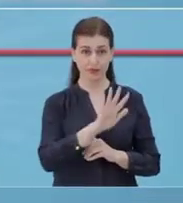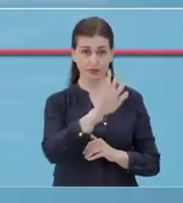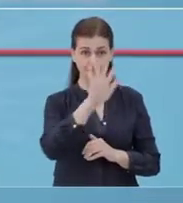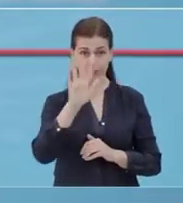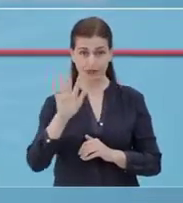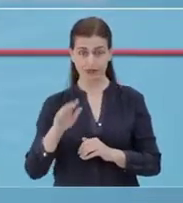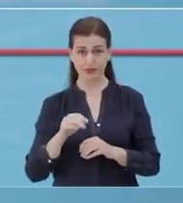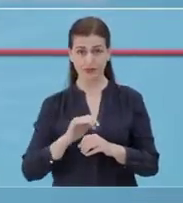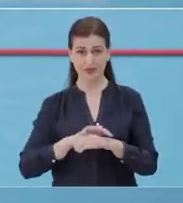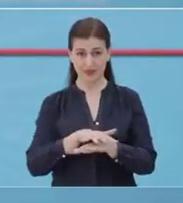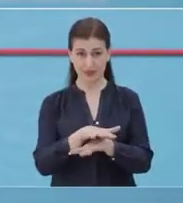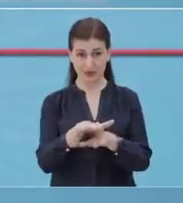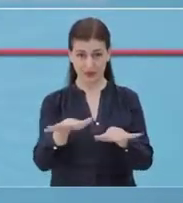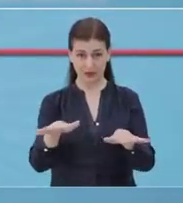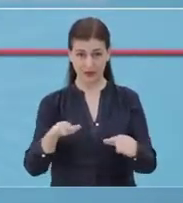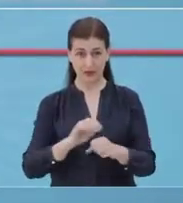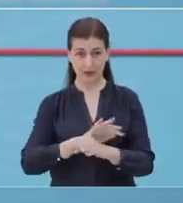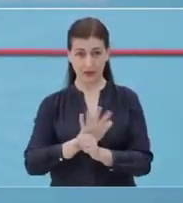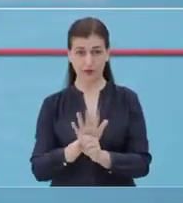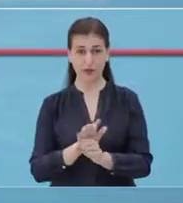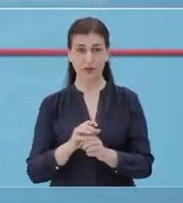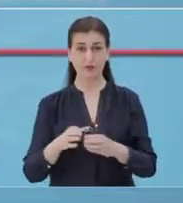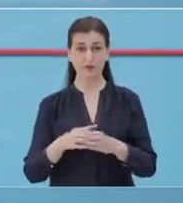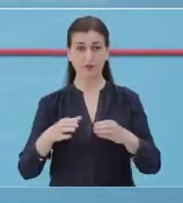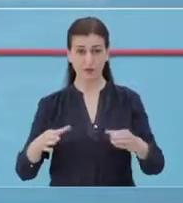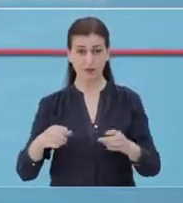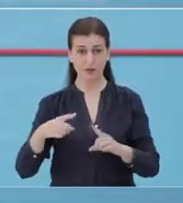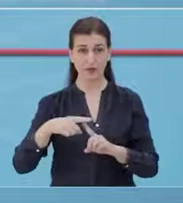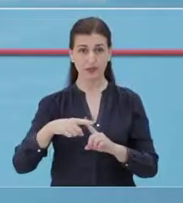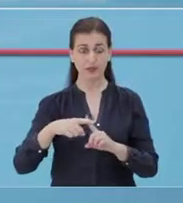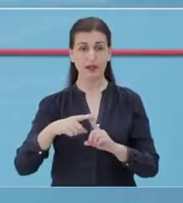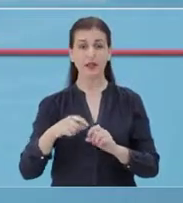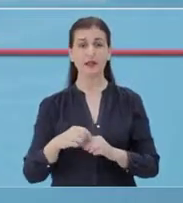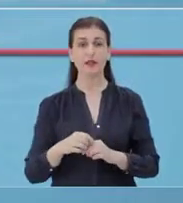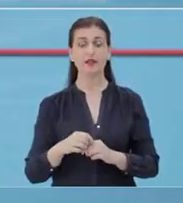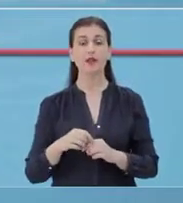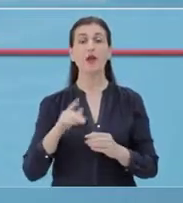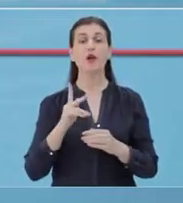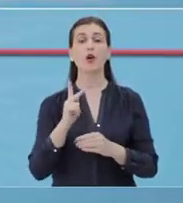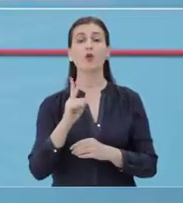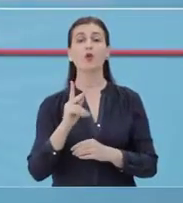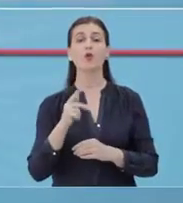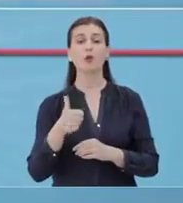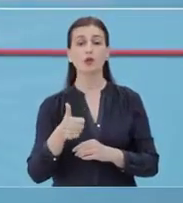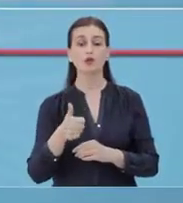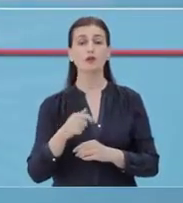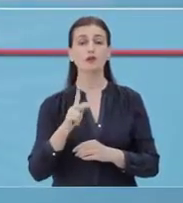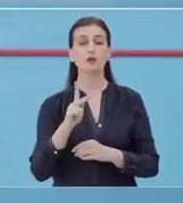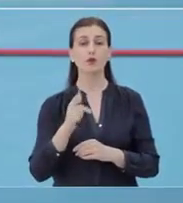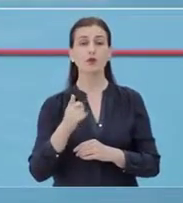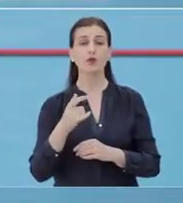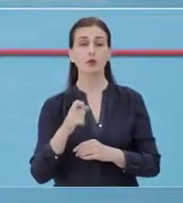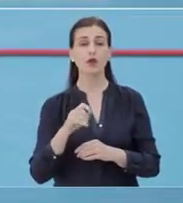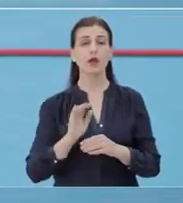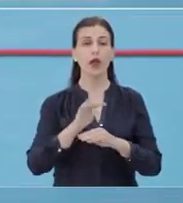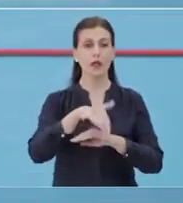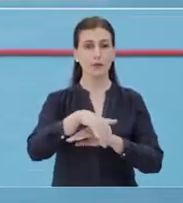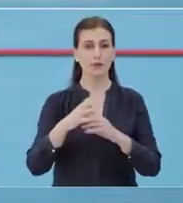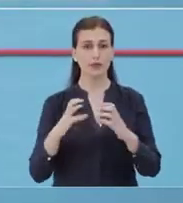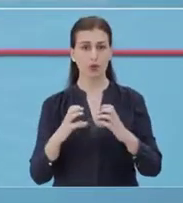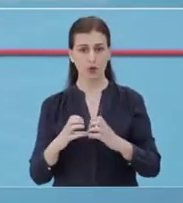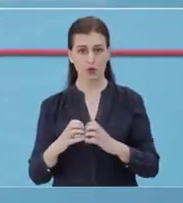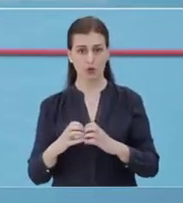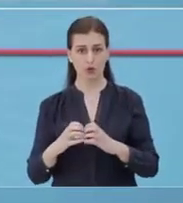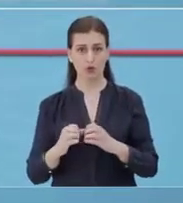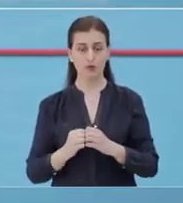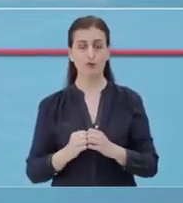prejkurve nga COVID-19 zgjerohet në tiran tashmë, zgjerohet në kukës, në kruj, në elbasan